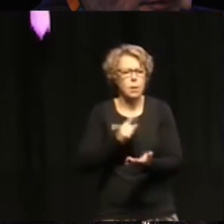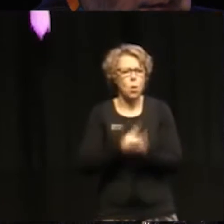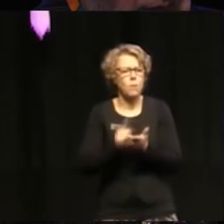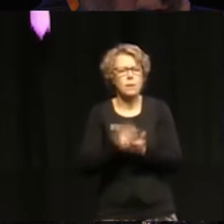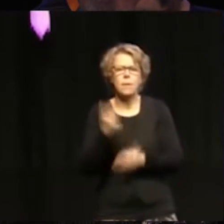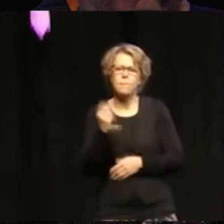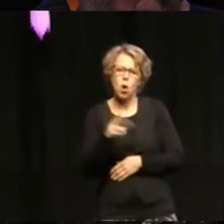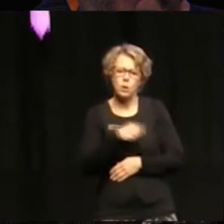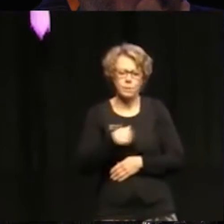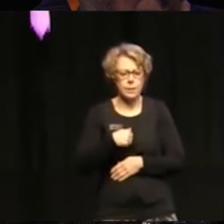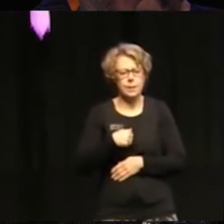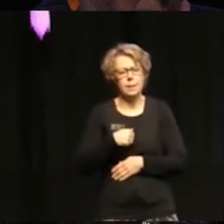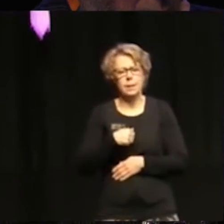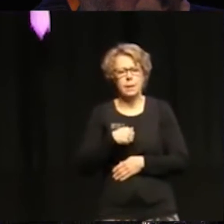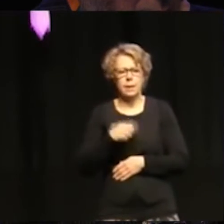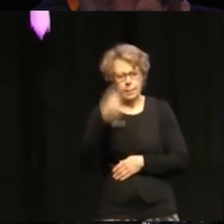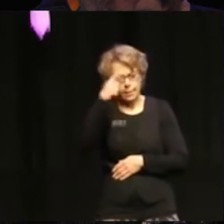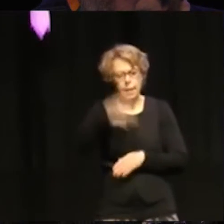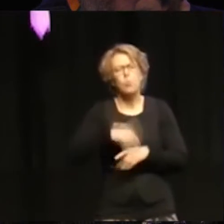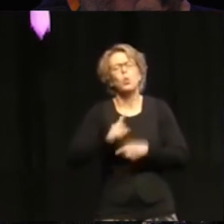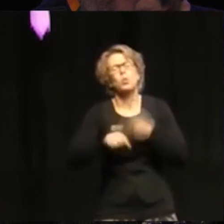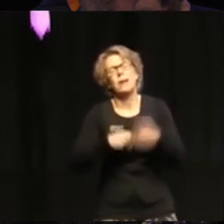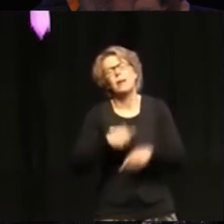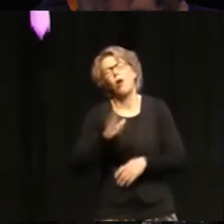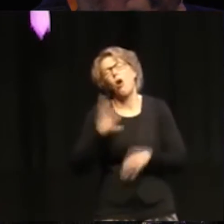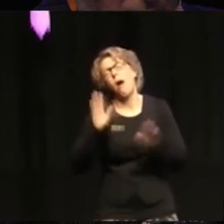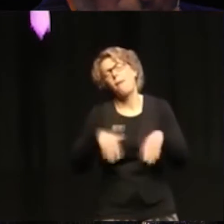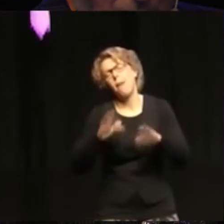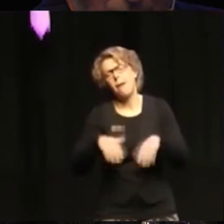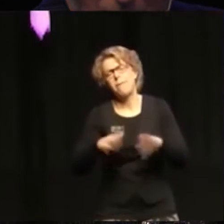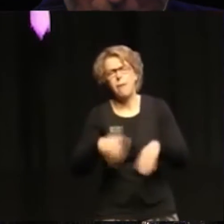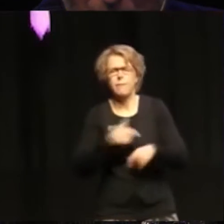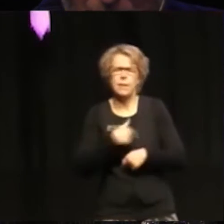development as something that happens in the global south.